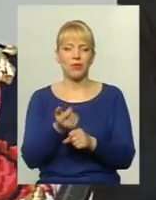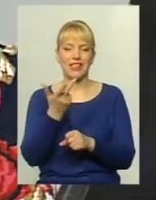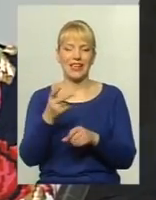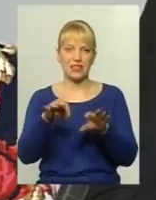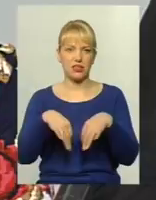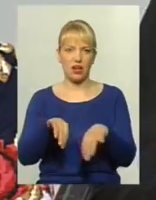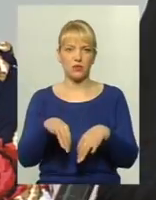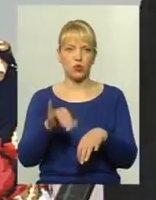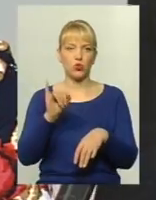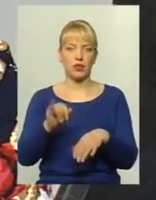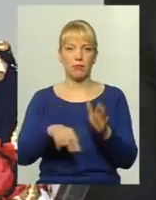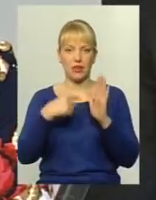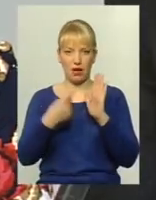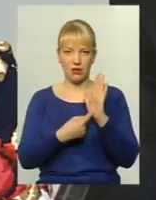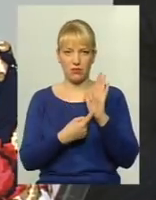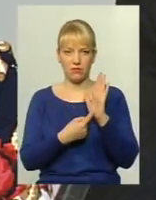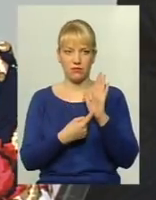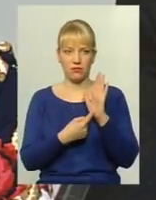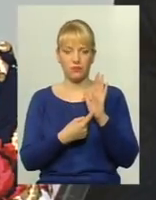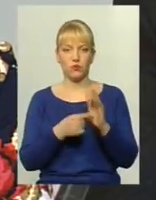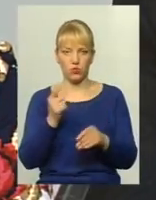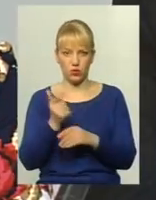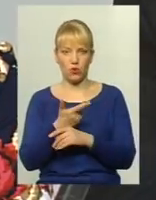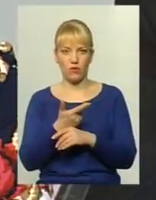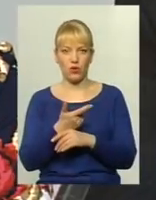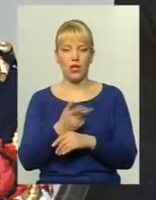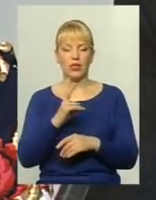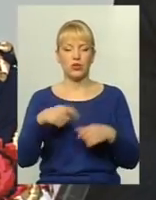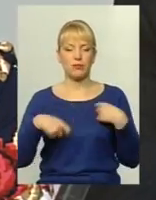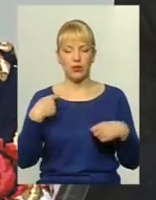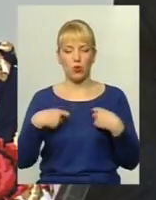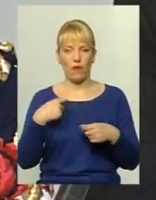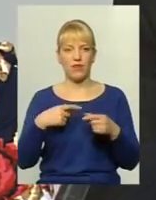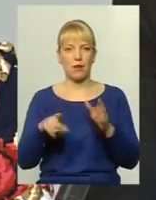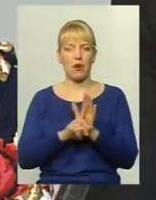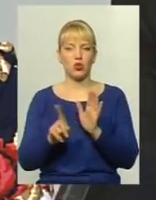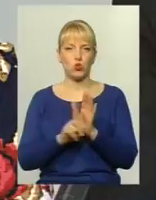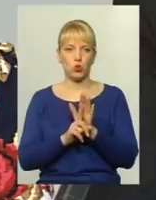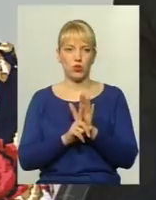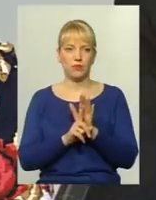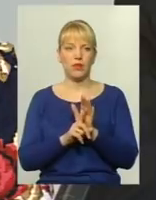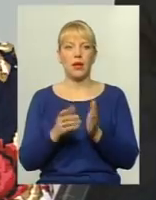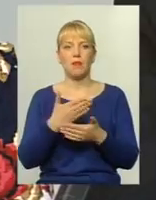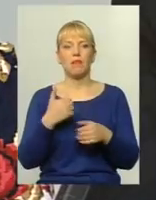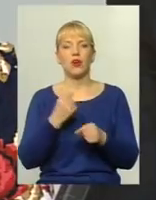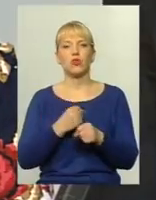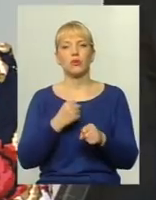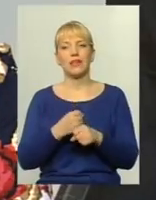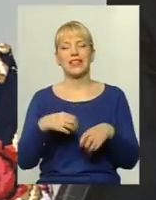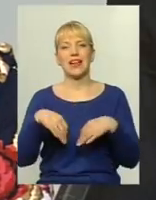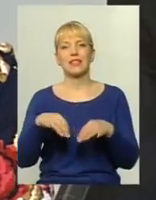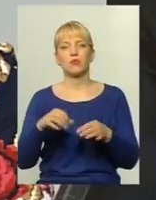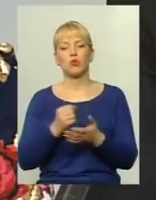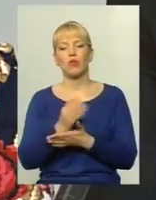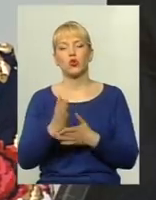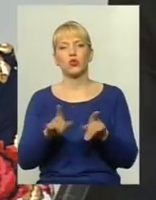питання, знову ж, всіх збиткових і незбиткових маршрутів. Тобто ми розробляємо транспортну маршруту